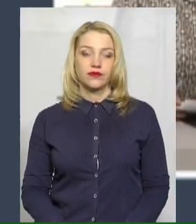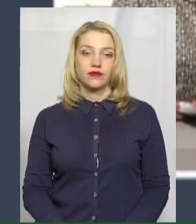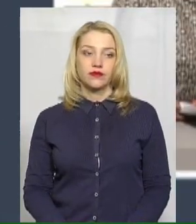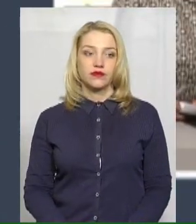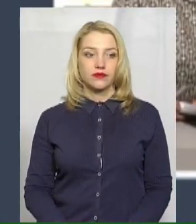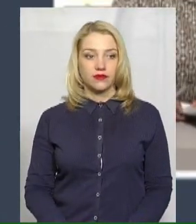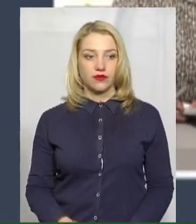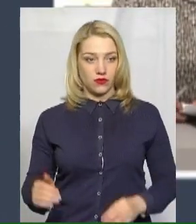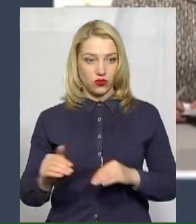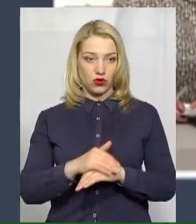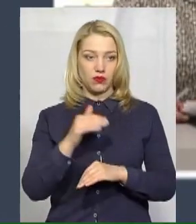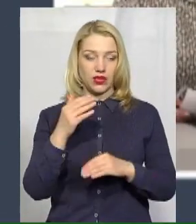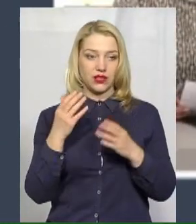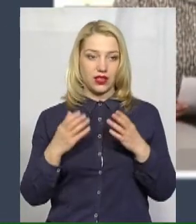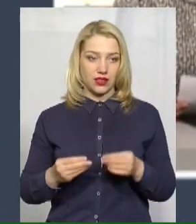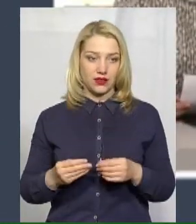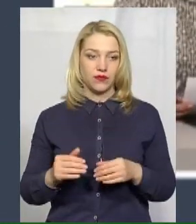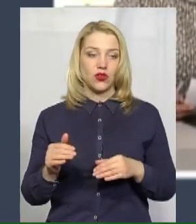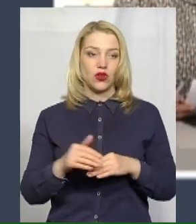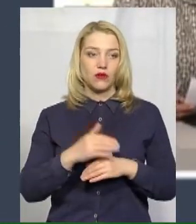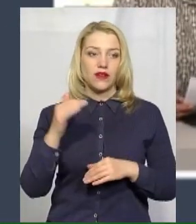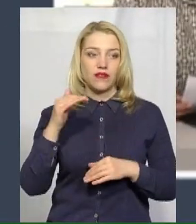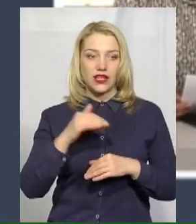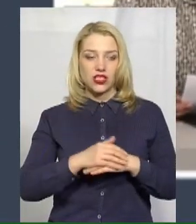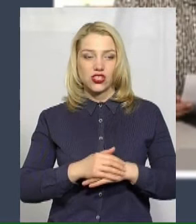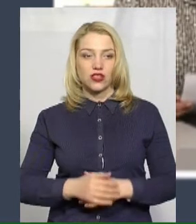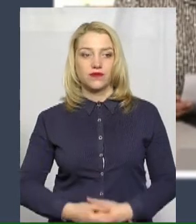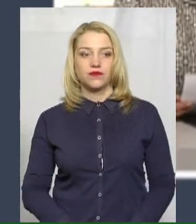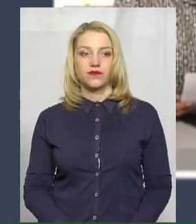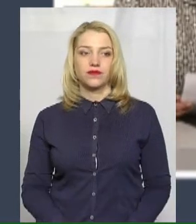Так, добрий день. Доброго вечора, пане Дмитре.